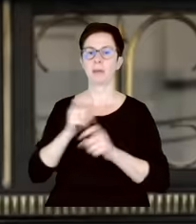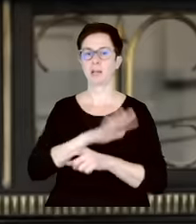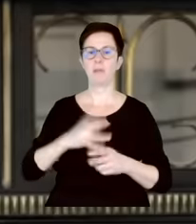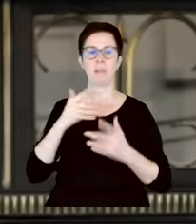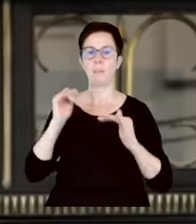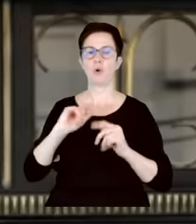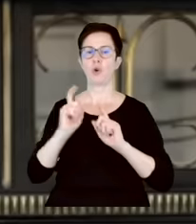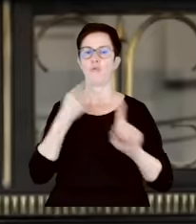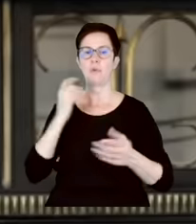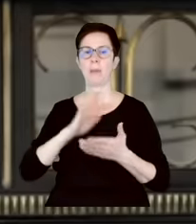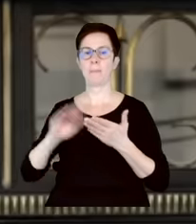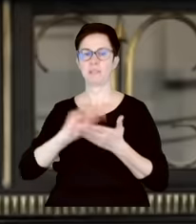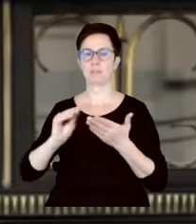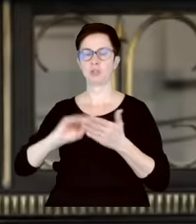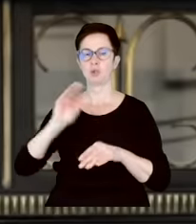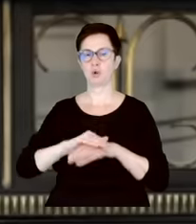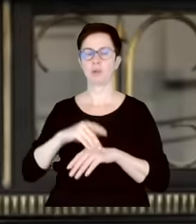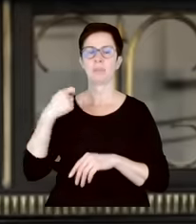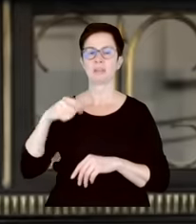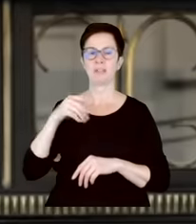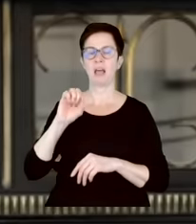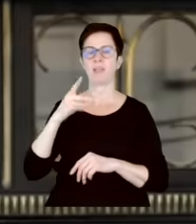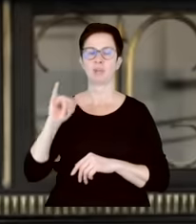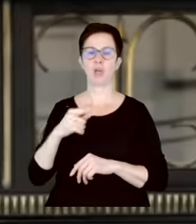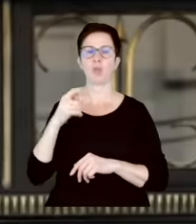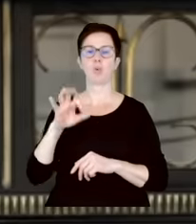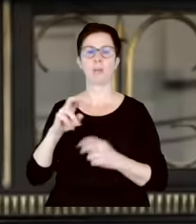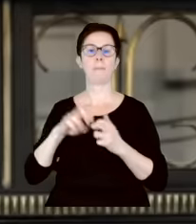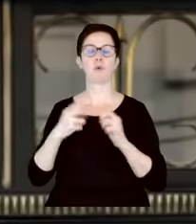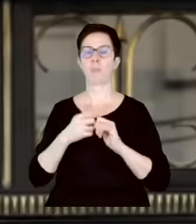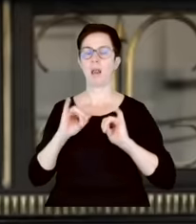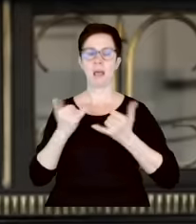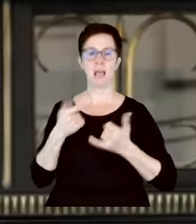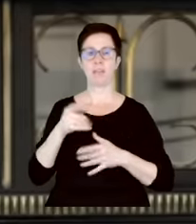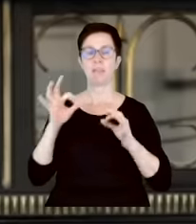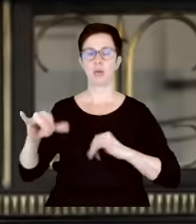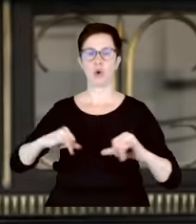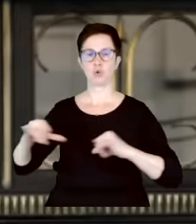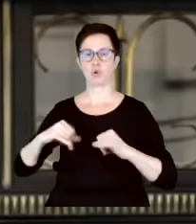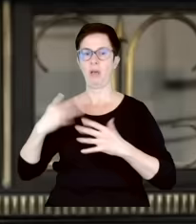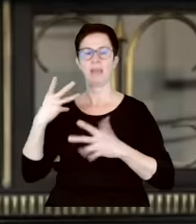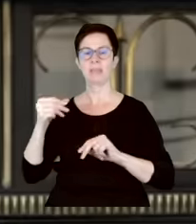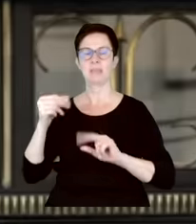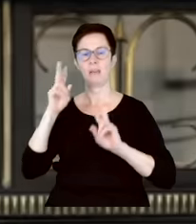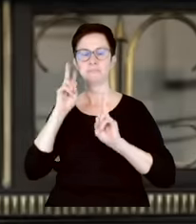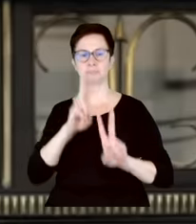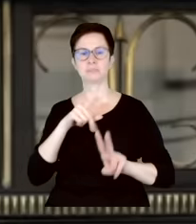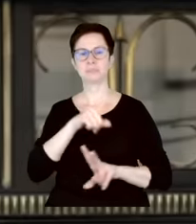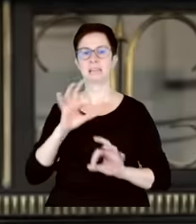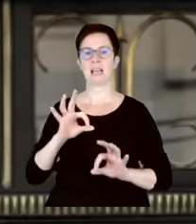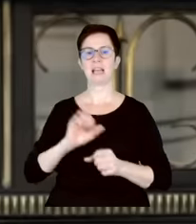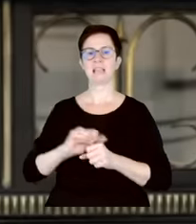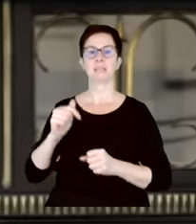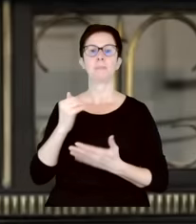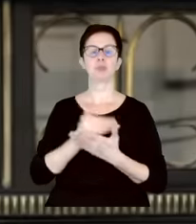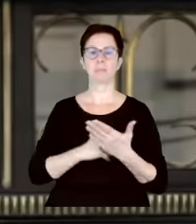pisanej zgody prezydenta Andrzeja Dudy. I problem polega na tym, że obecny rząd nie respektuje obowiązującego prawa. Ja rozumiem, że to prawo